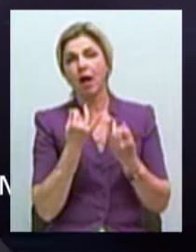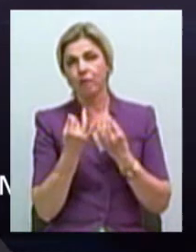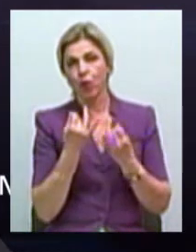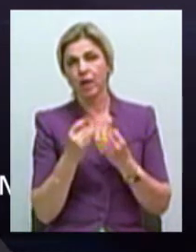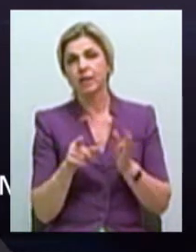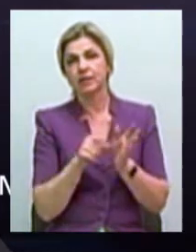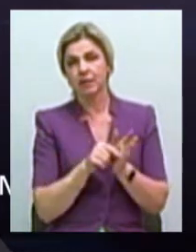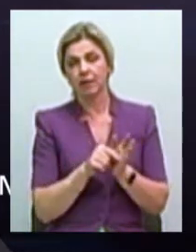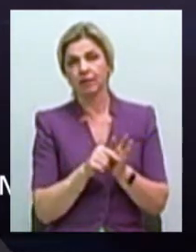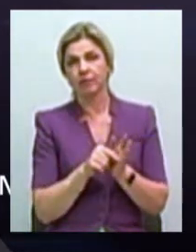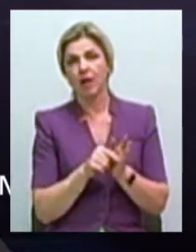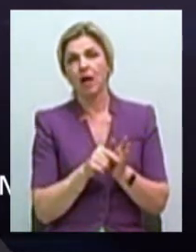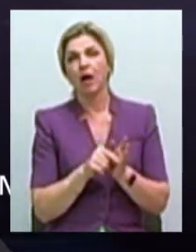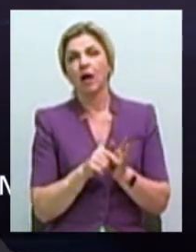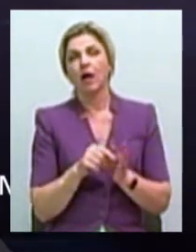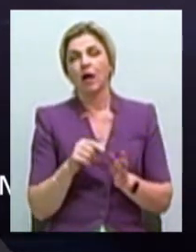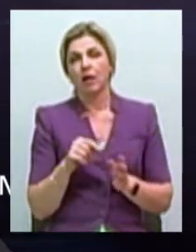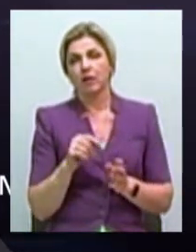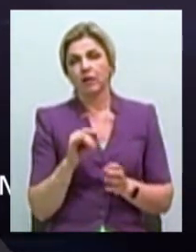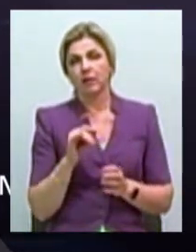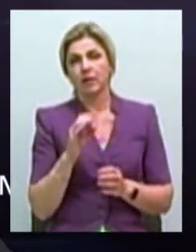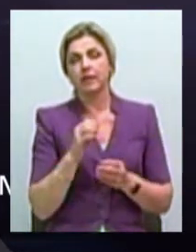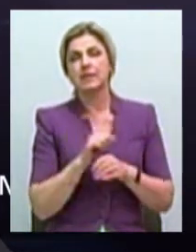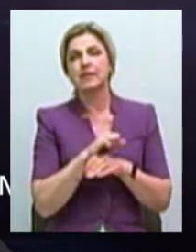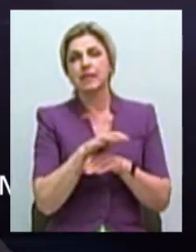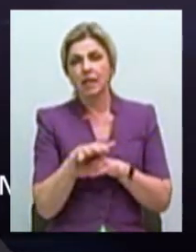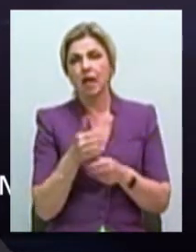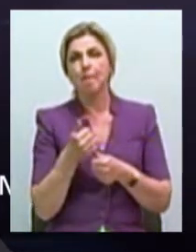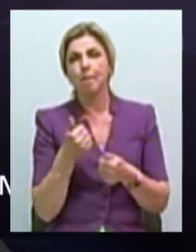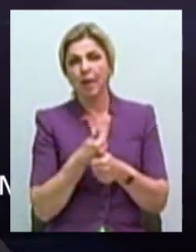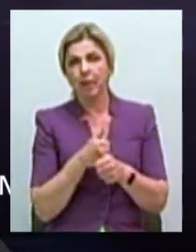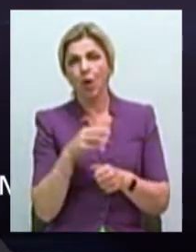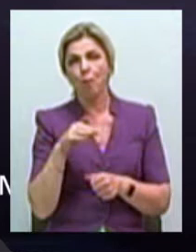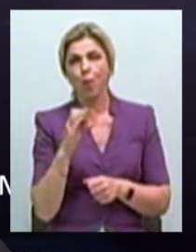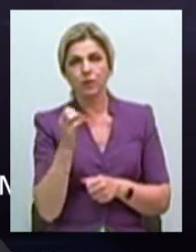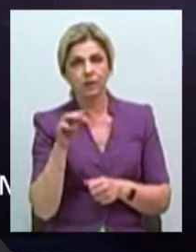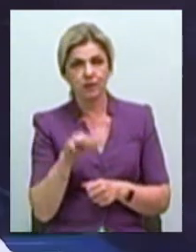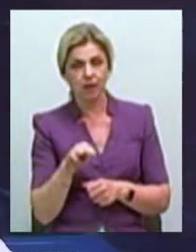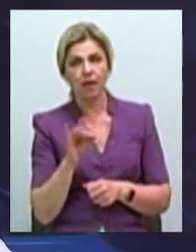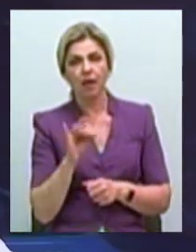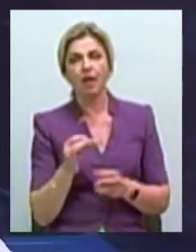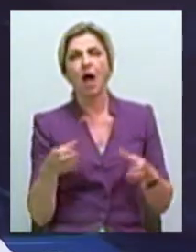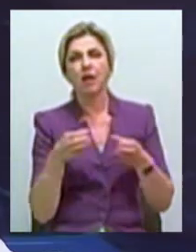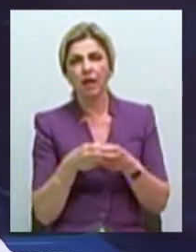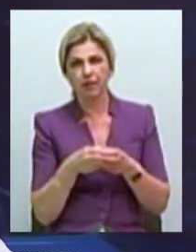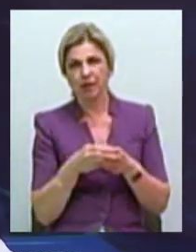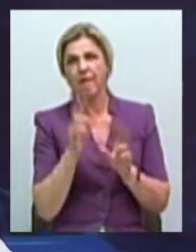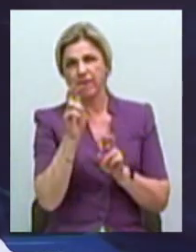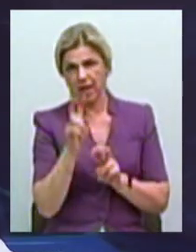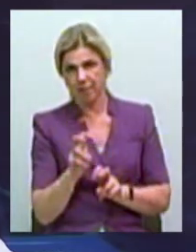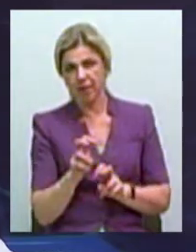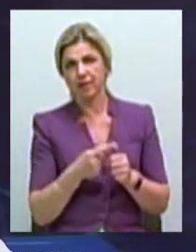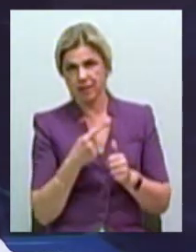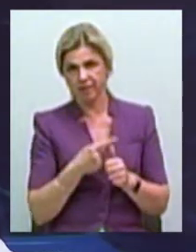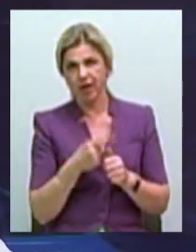потенциальными партнерами, это и сеть Библиомост, это и Альянс Францез, это, возможно,